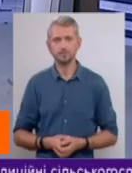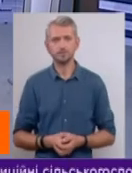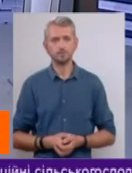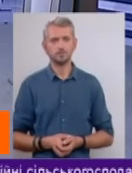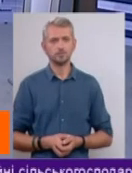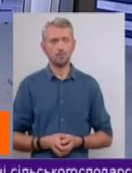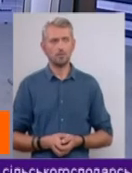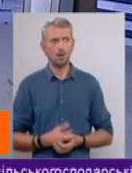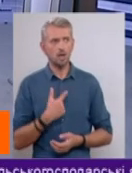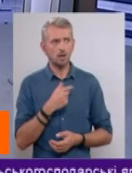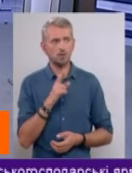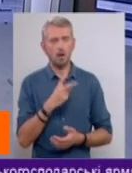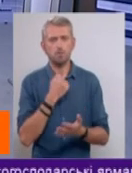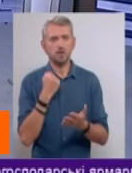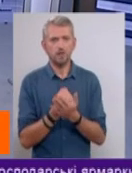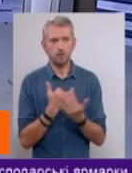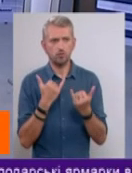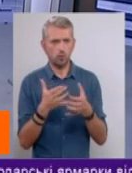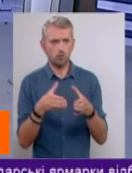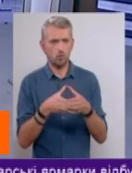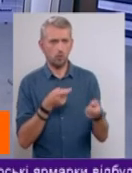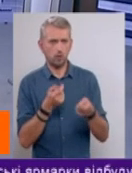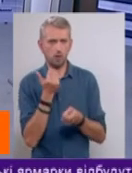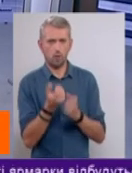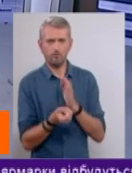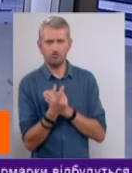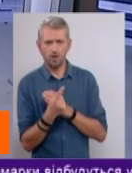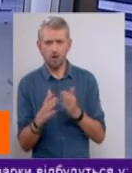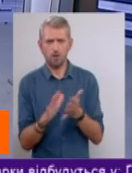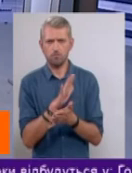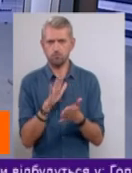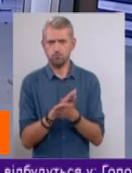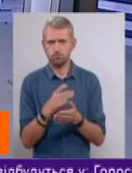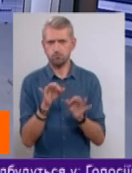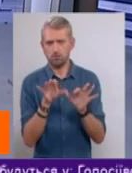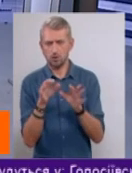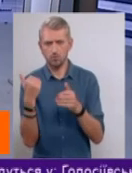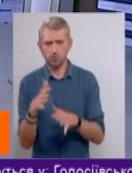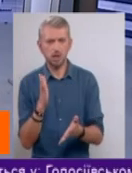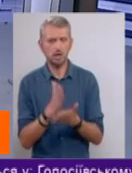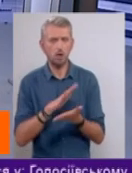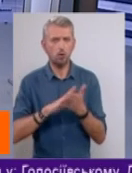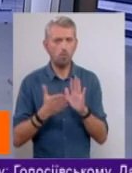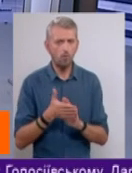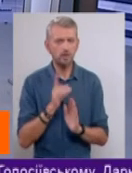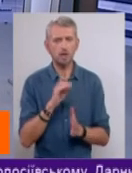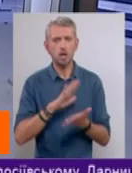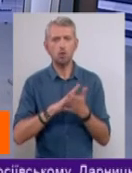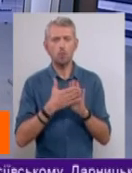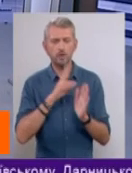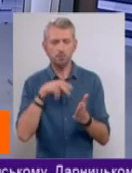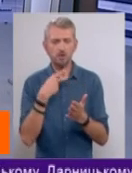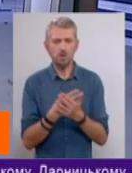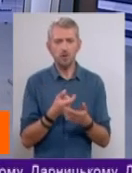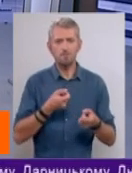Ну, як підтвердили сьогодні урядові джерела, я думаю, це вже не секрет, преса це освітила сьогодні, що є домовленість, але домовленість передбачає